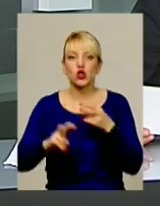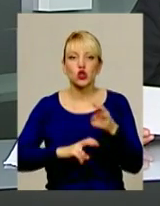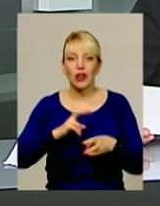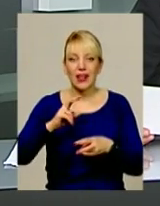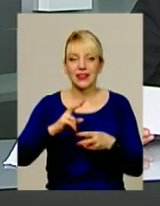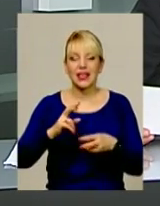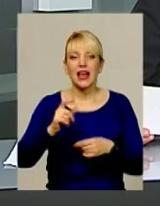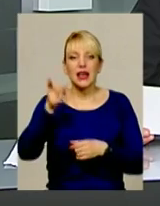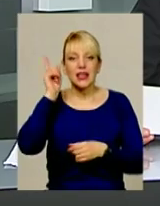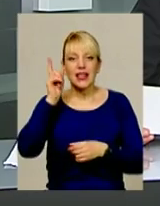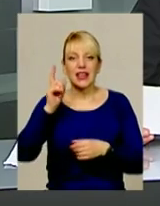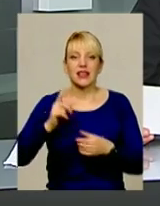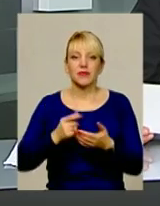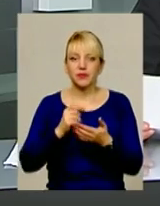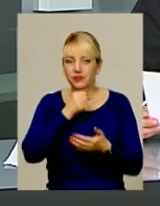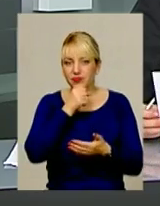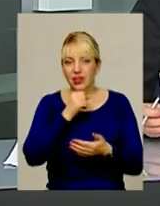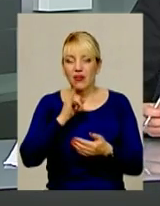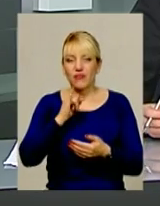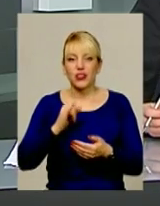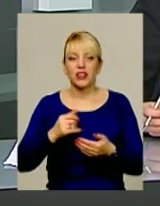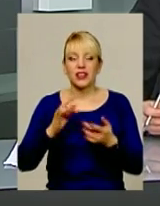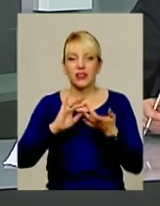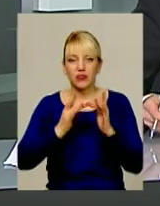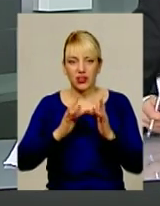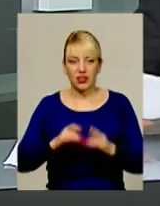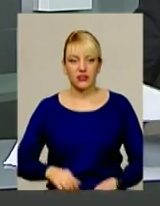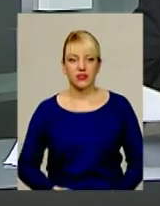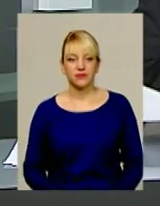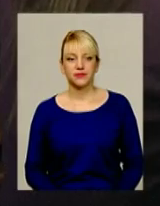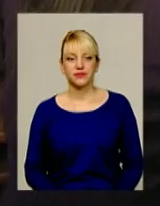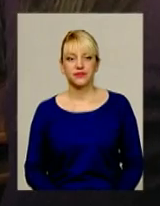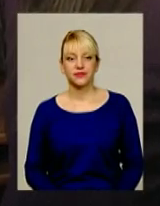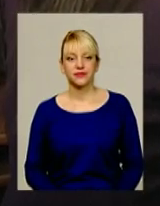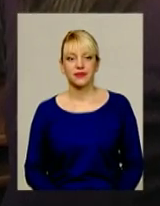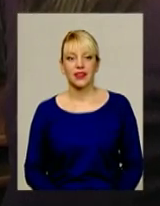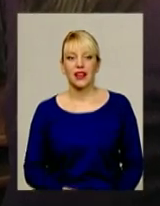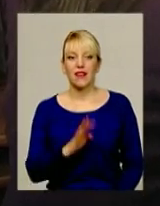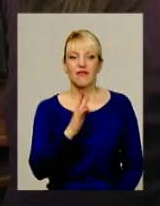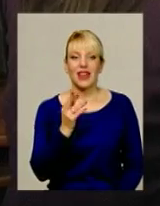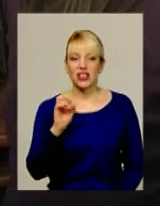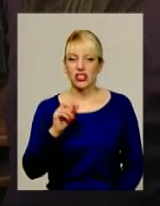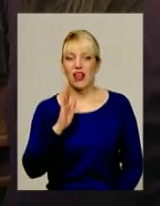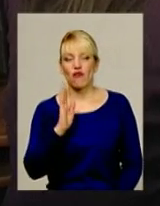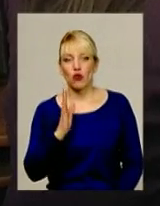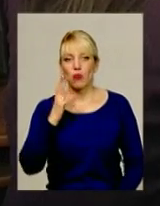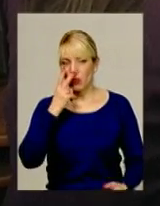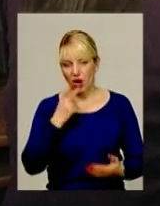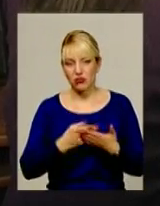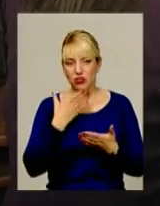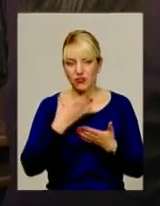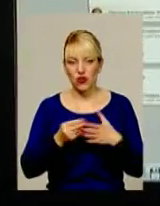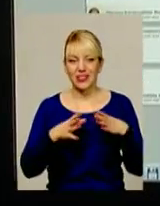інформацію в інтернеті або ж архіві. Продовжить Надія Куриляк. В'ячеслав Воробйов показує своє